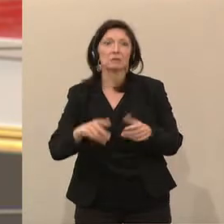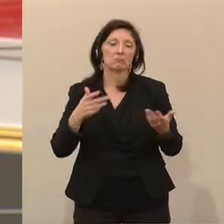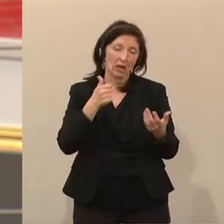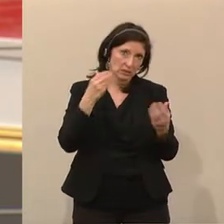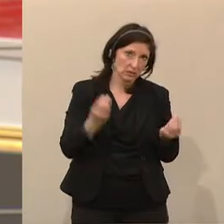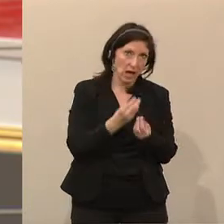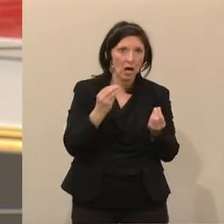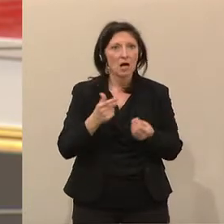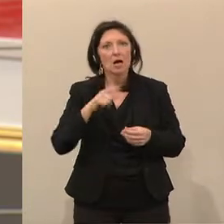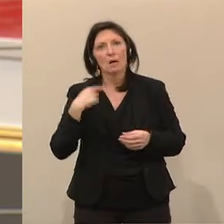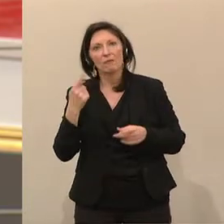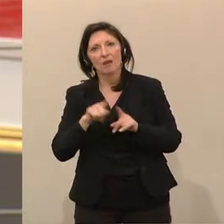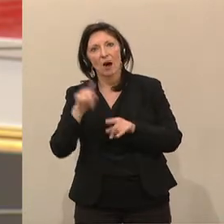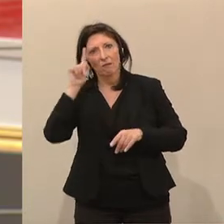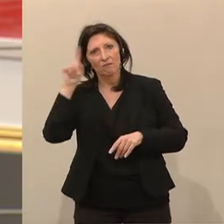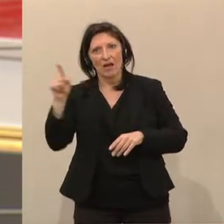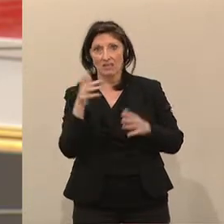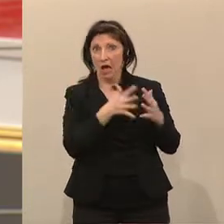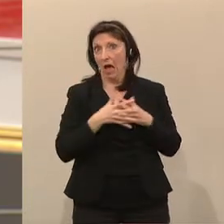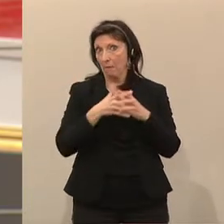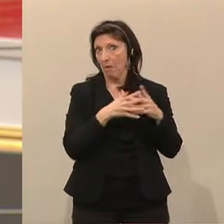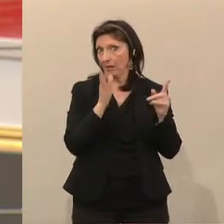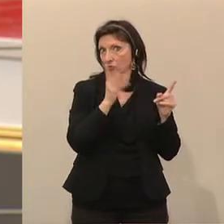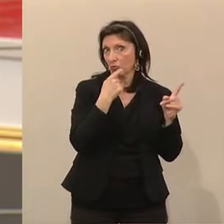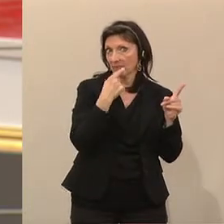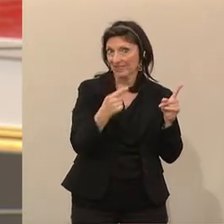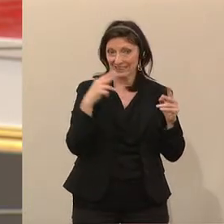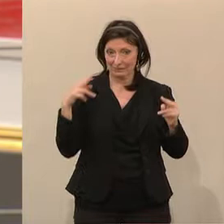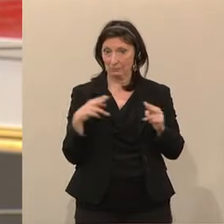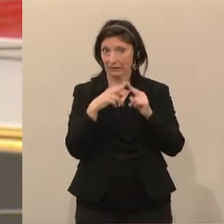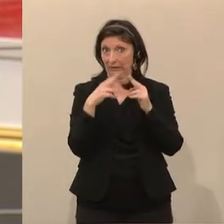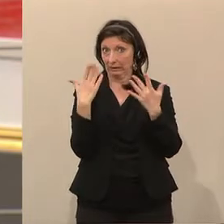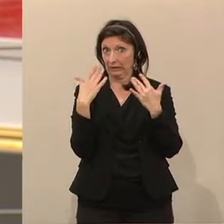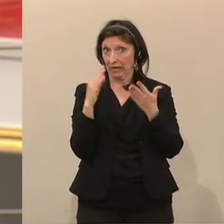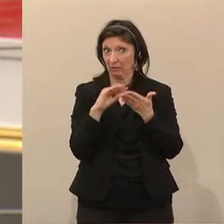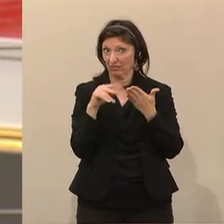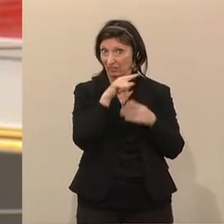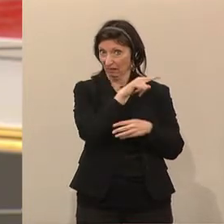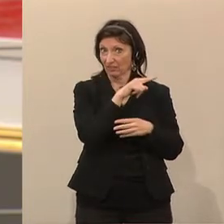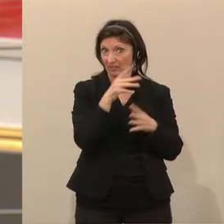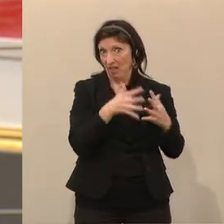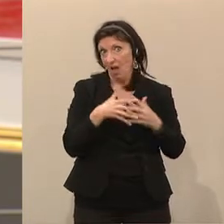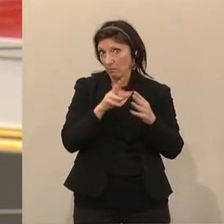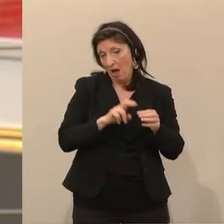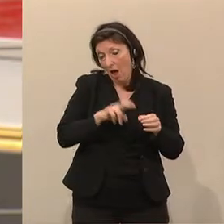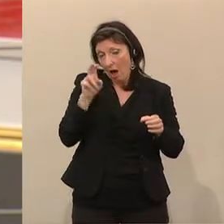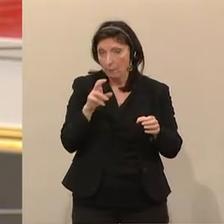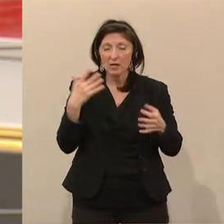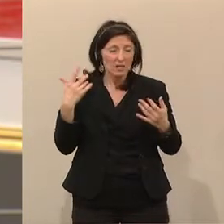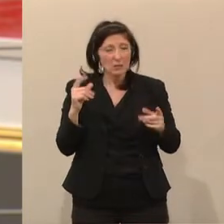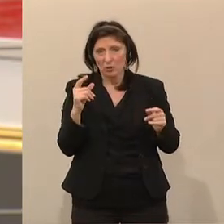natürlich, dass speziell durch die Ankündigungen der USA aus dem Paris-Klimavertrag auszuscheiden. Hier sehr viele